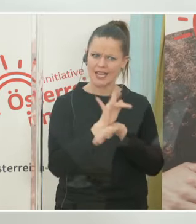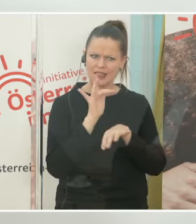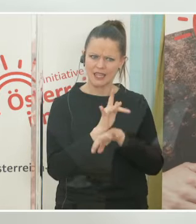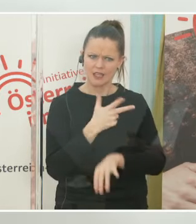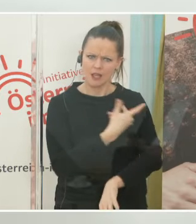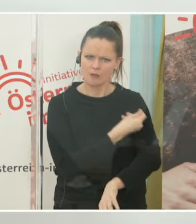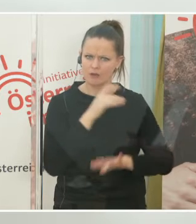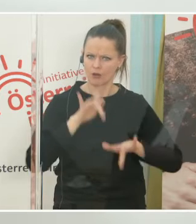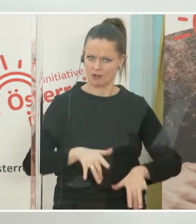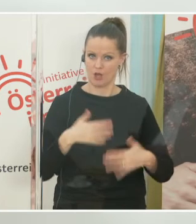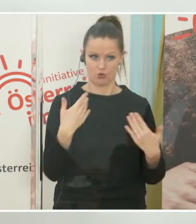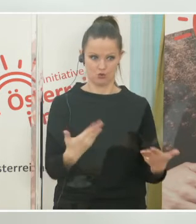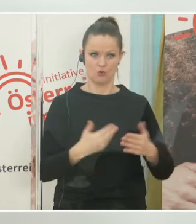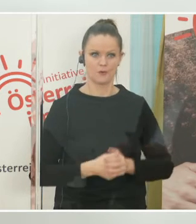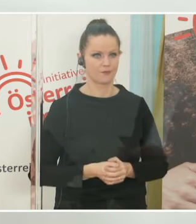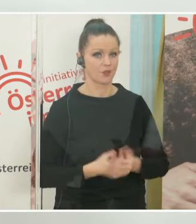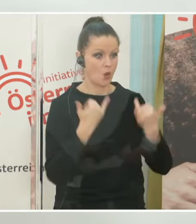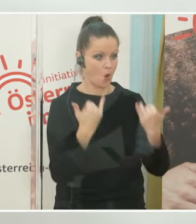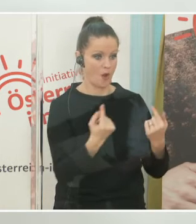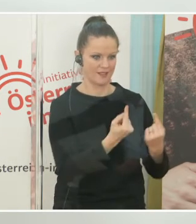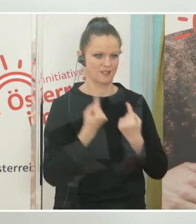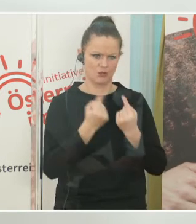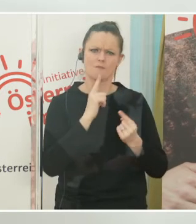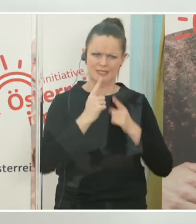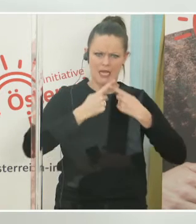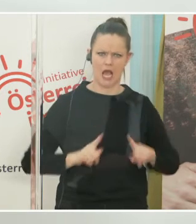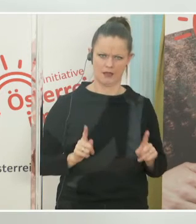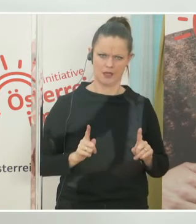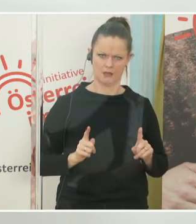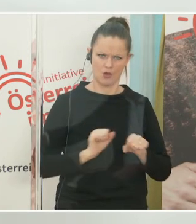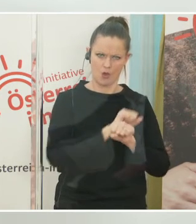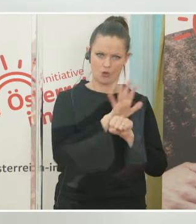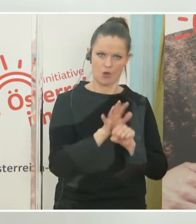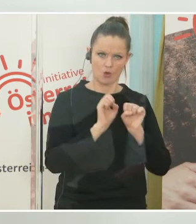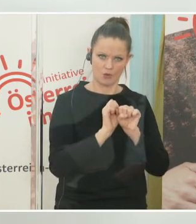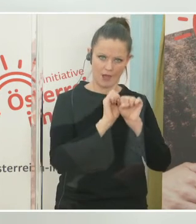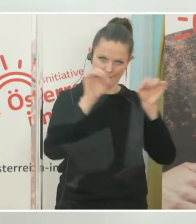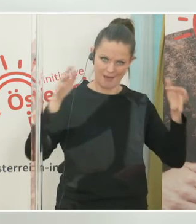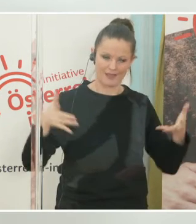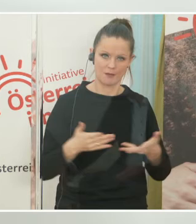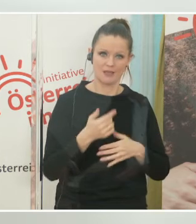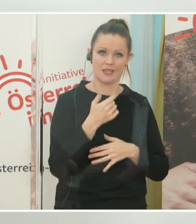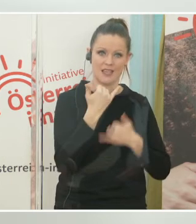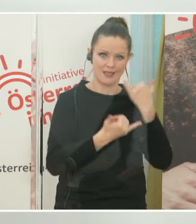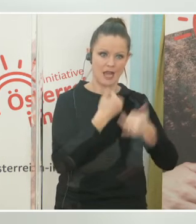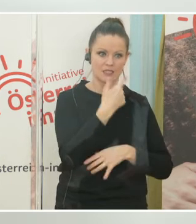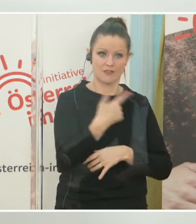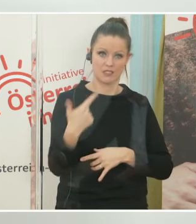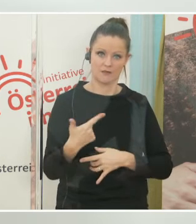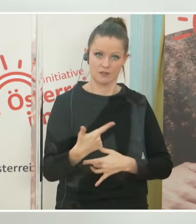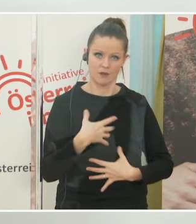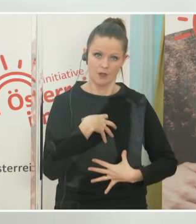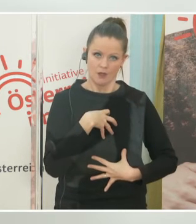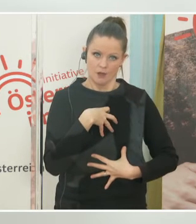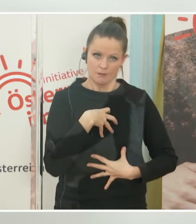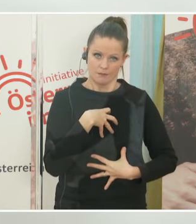geführt. Die heutige Situation ist aber eine ganz andere. Die Corona-Pandemie hat uns 2020, das haben Sie gehört, den Atem gehalten